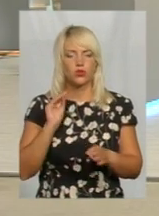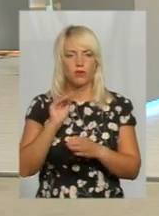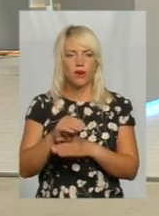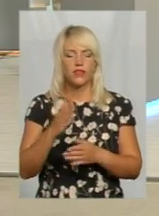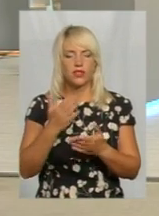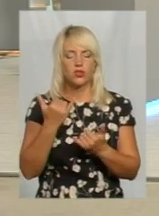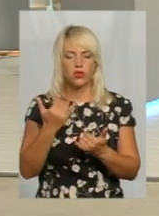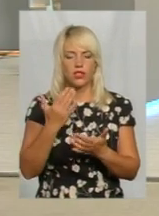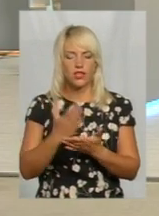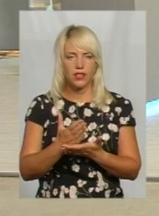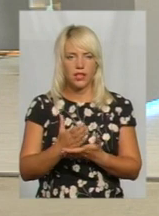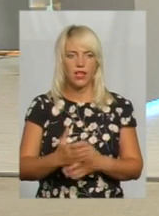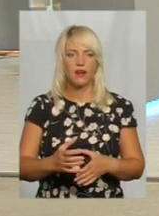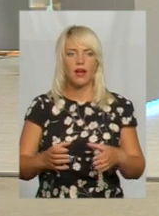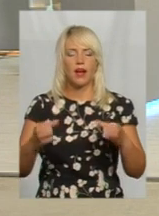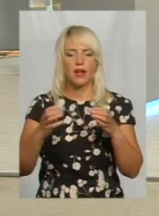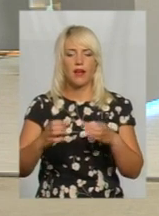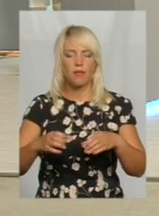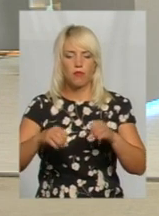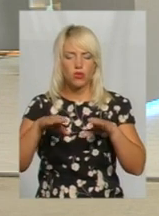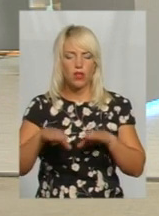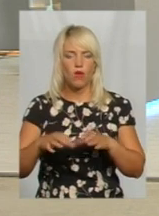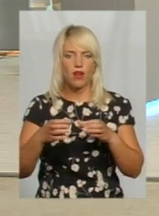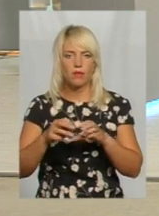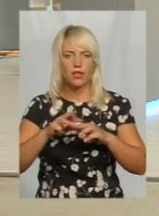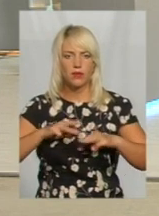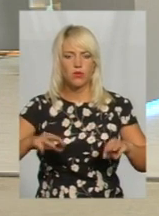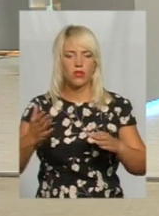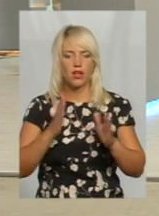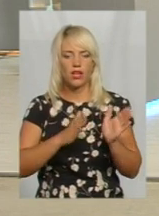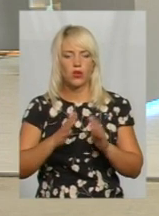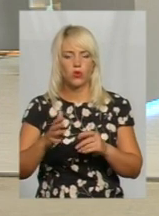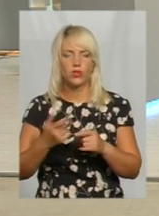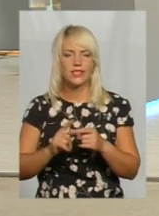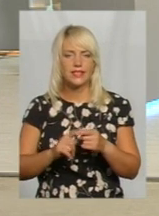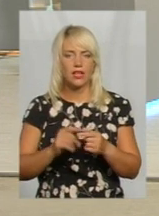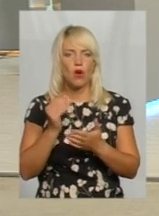постанова, чина постанови Кабінету Міністрів, яка регулює цей порядок.